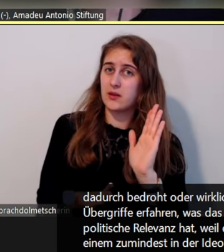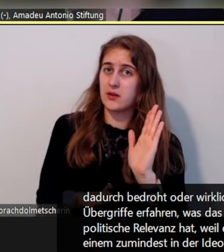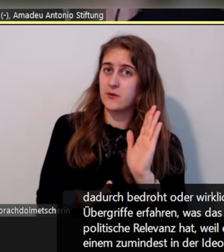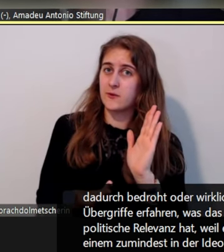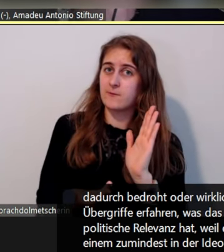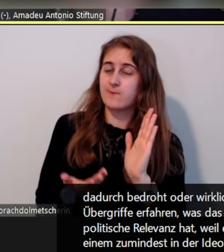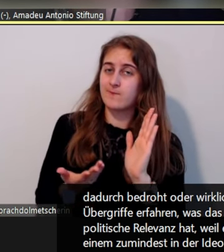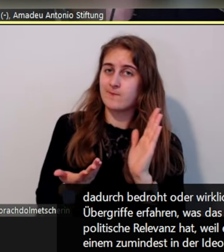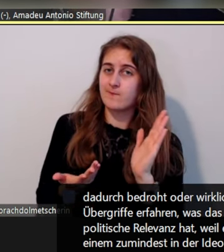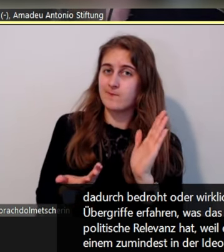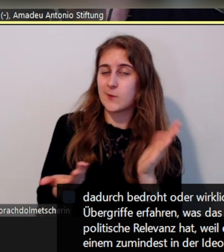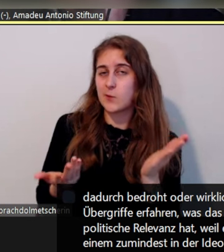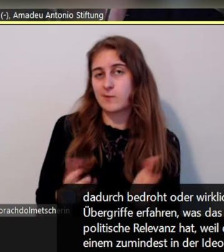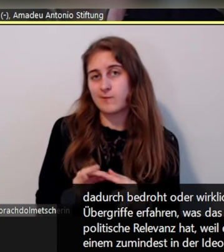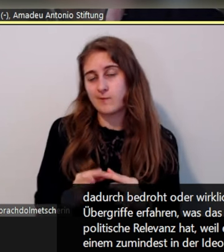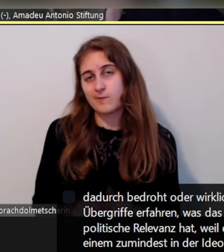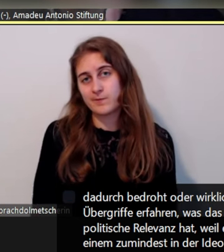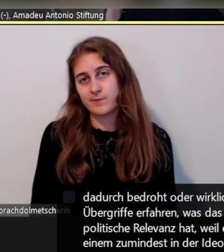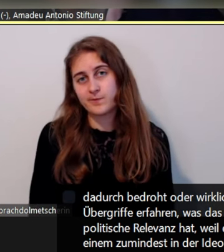Zweck passiert.